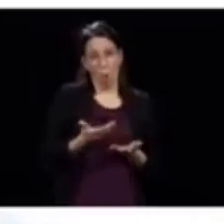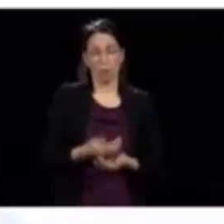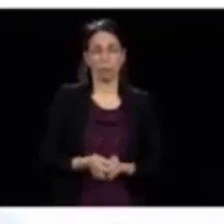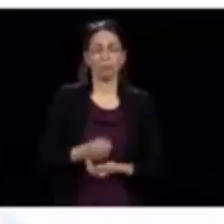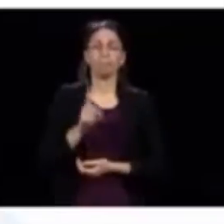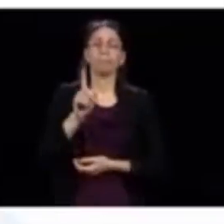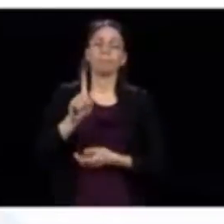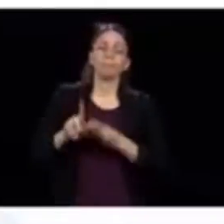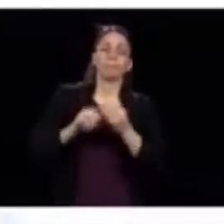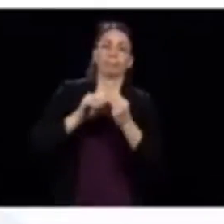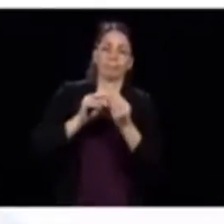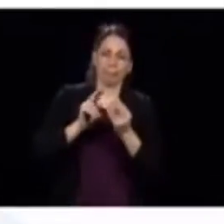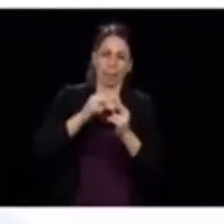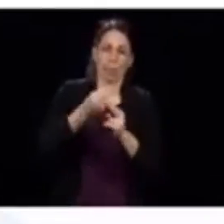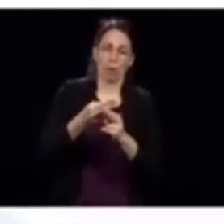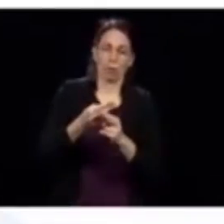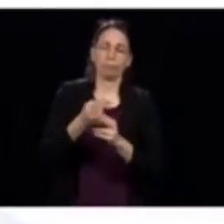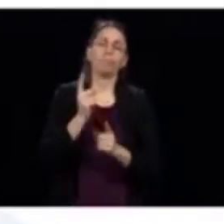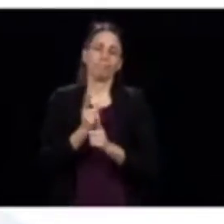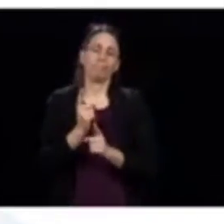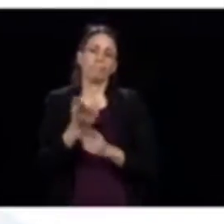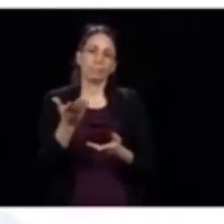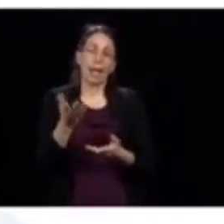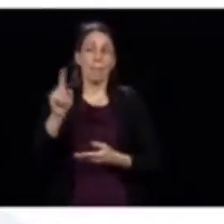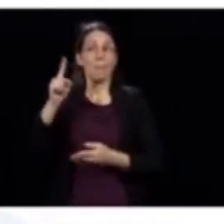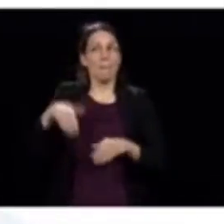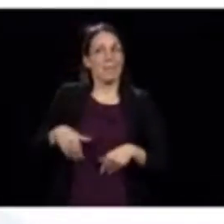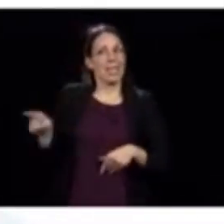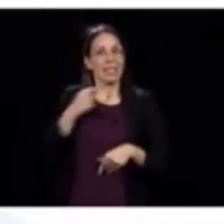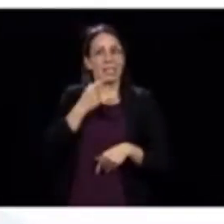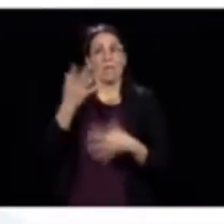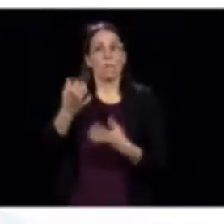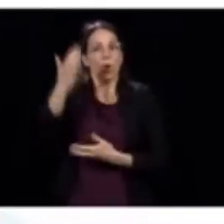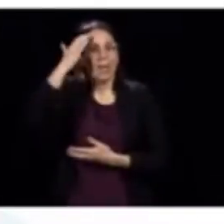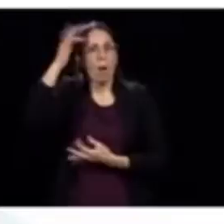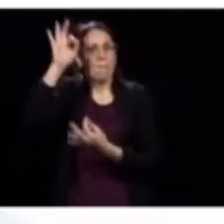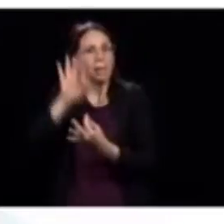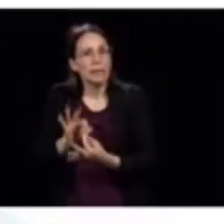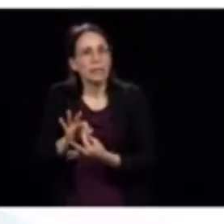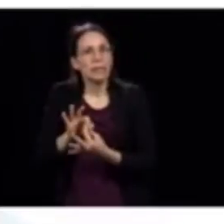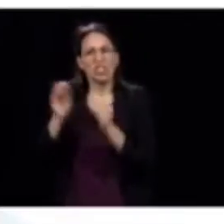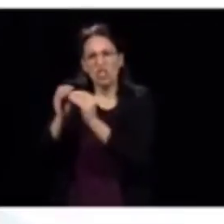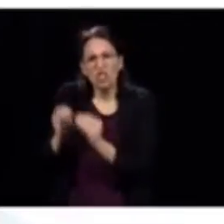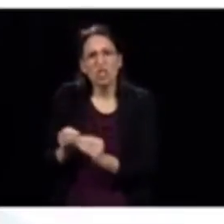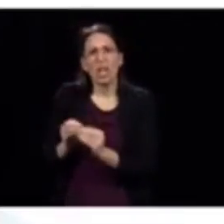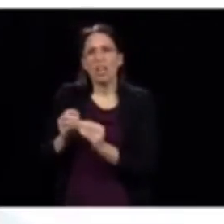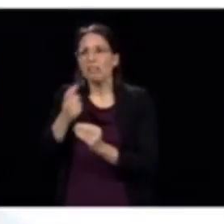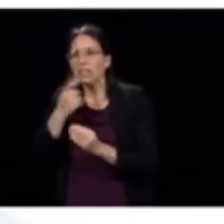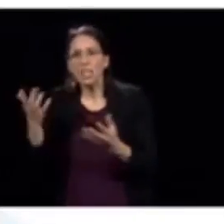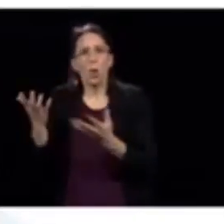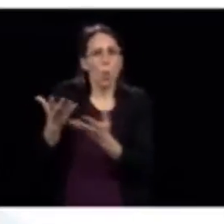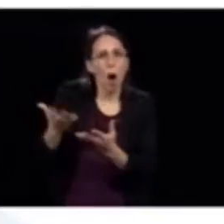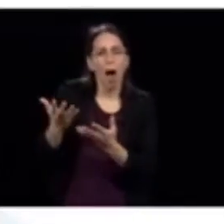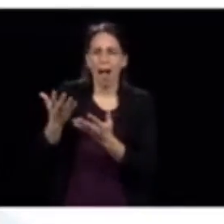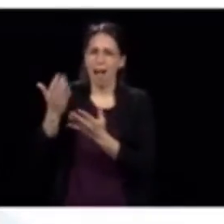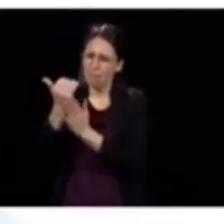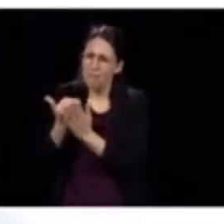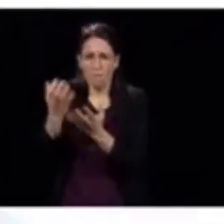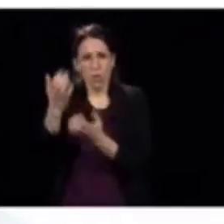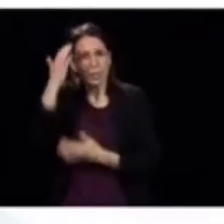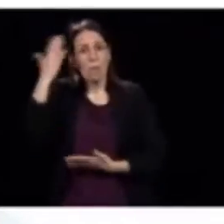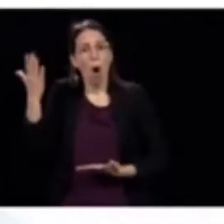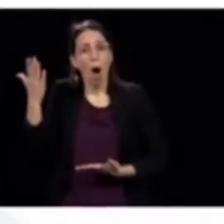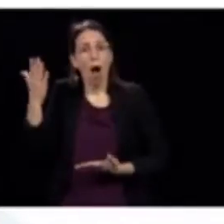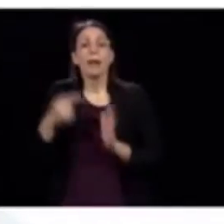d'ailleurs, comme dit le premier ministre, Moi, j'aimerais avoir cette information-là, de qui on parle, de quoi on parle. Parce que quand je vous dis semi